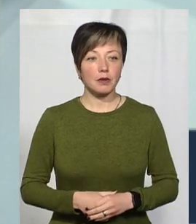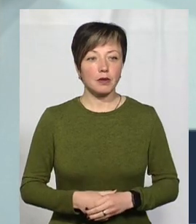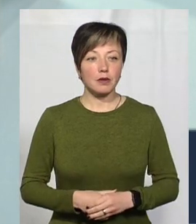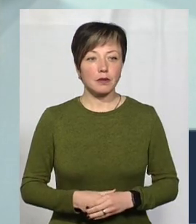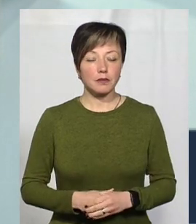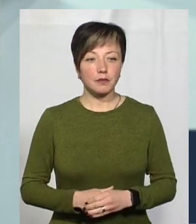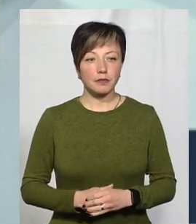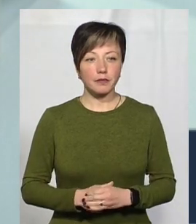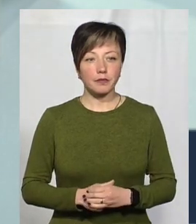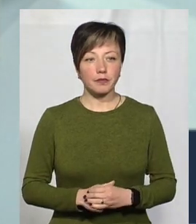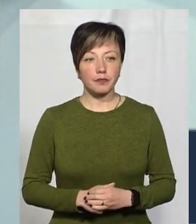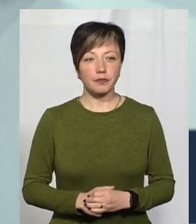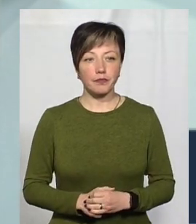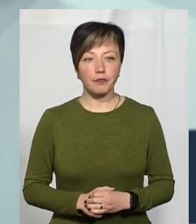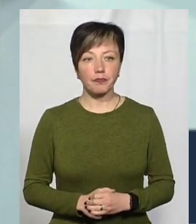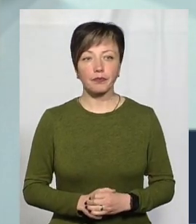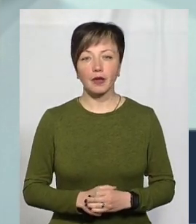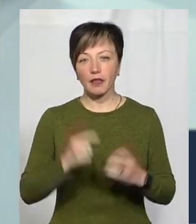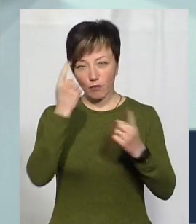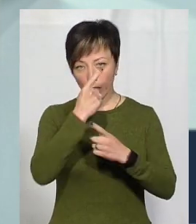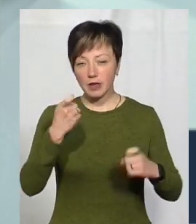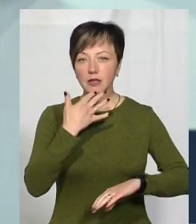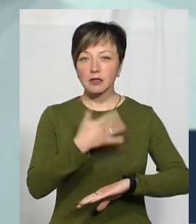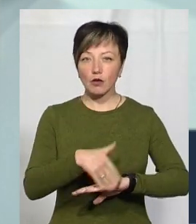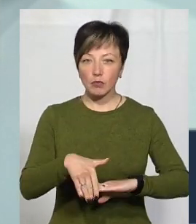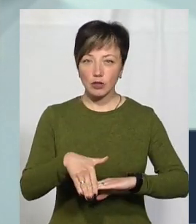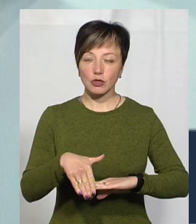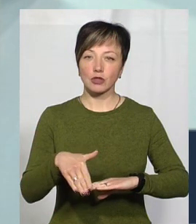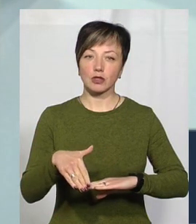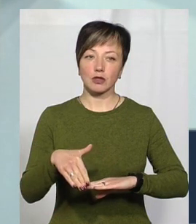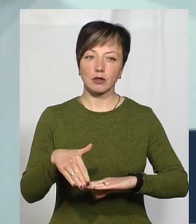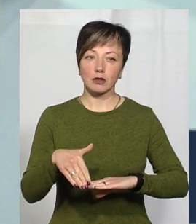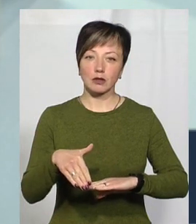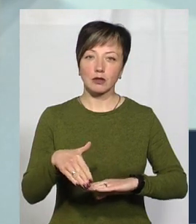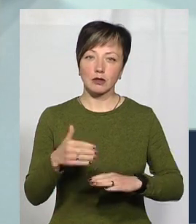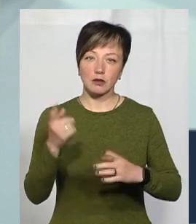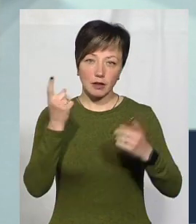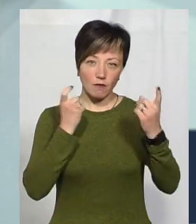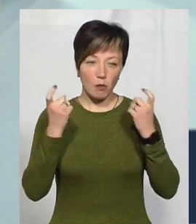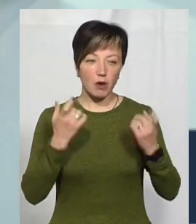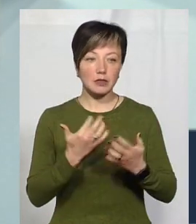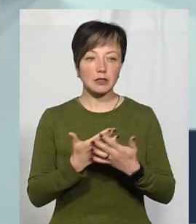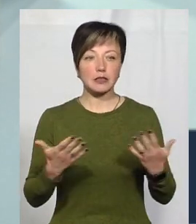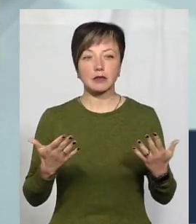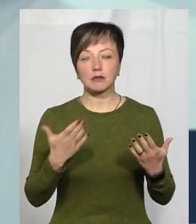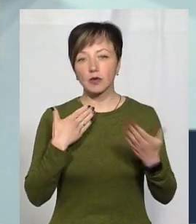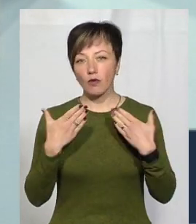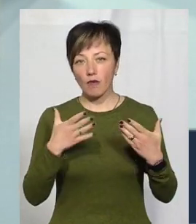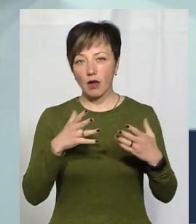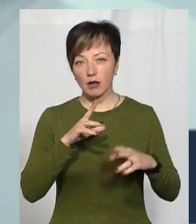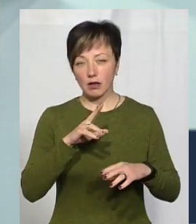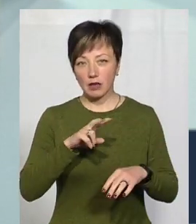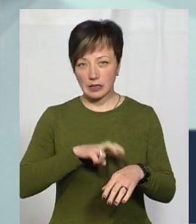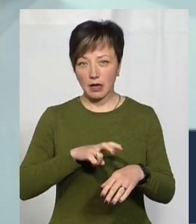Інформація з зарубіжних засобів інформації і спілкування з колегами